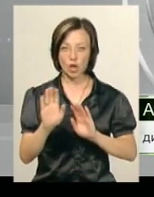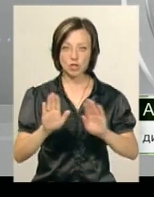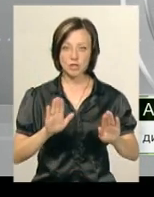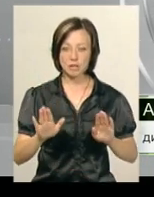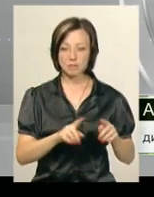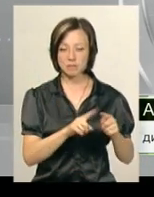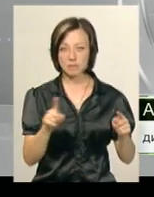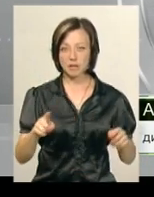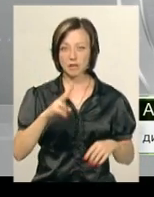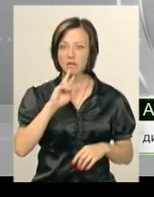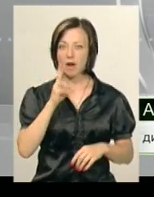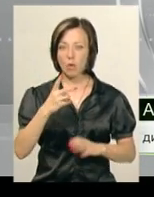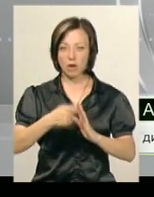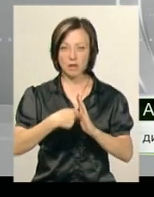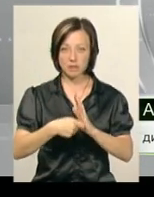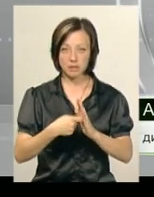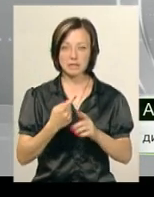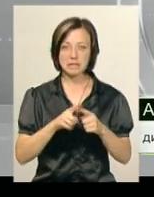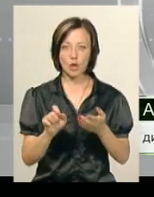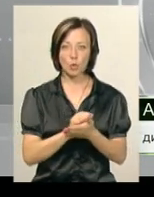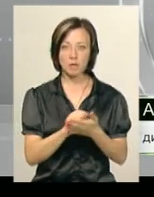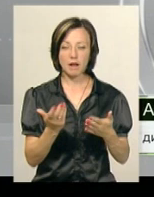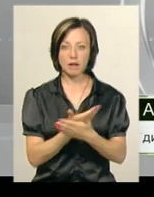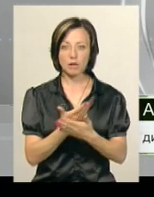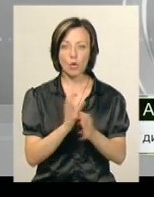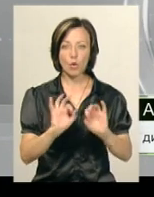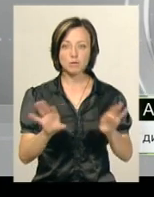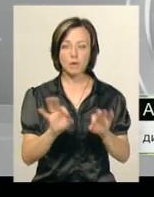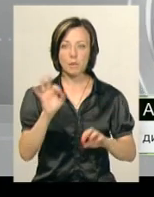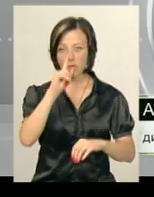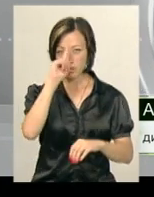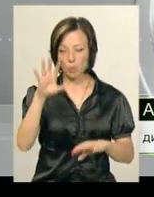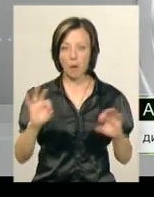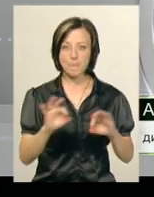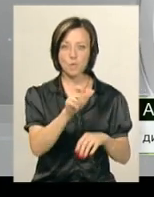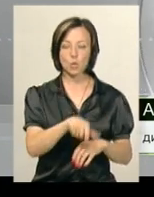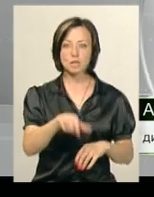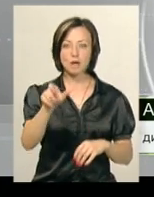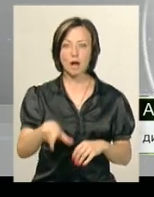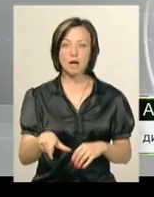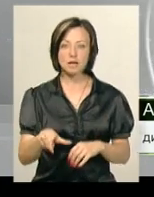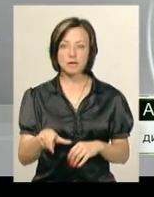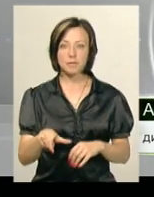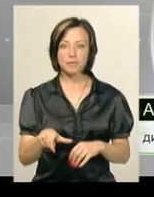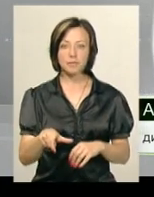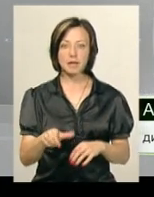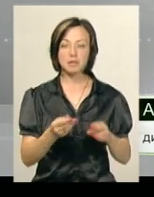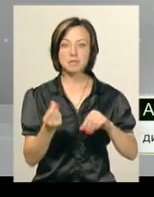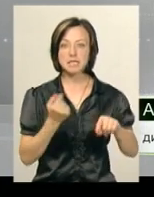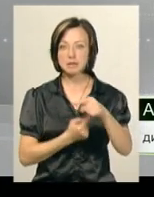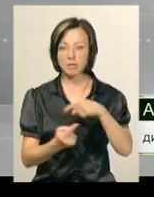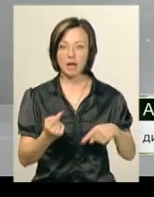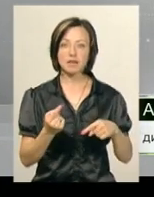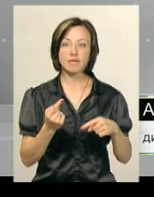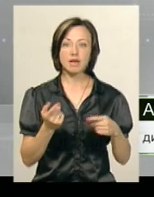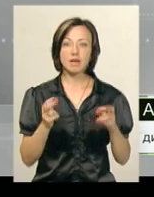протягом двох років і ця документальна стрічка розповідає про відомих музикантів, бізнесменів, підприємців,